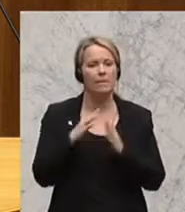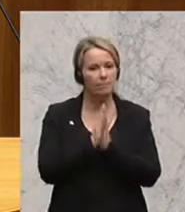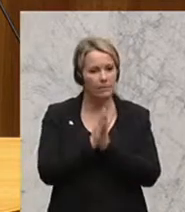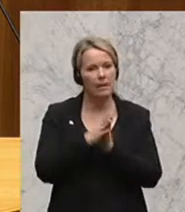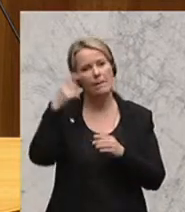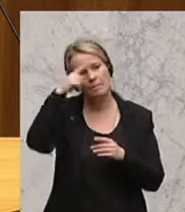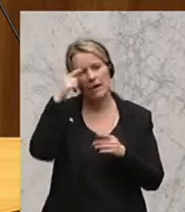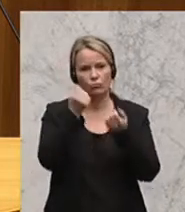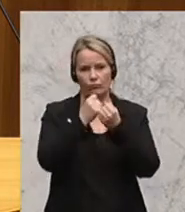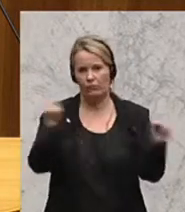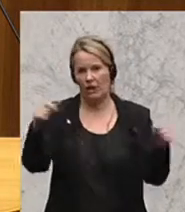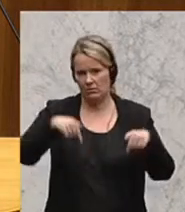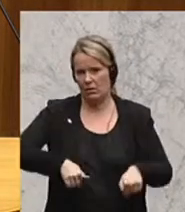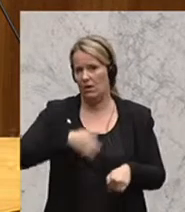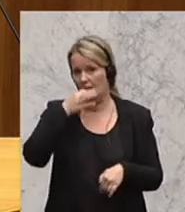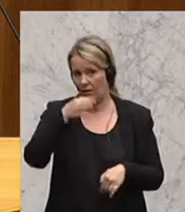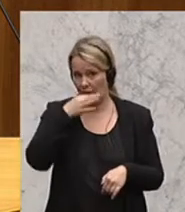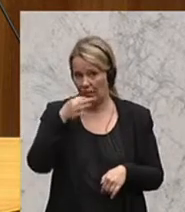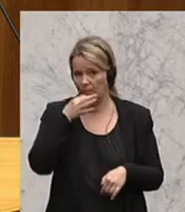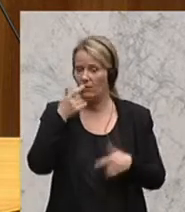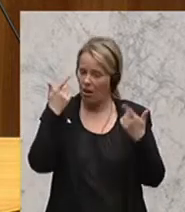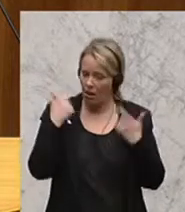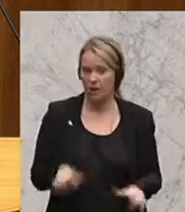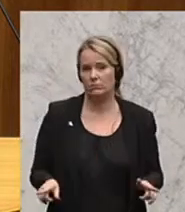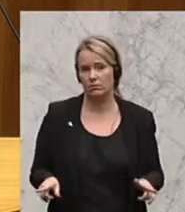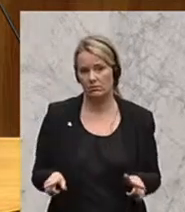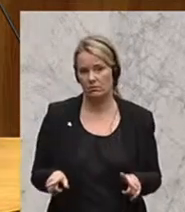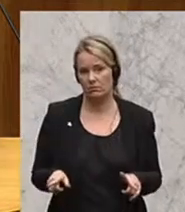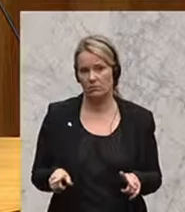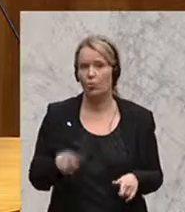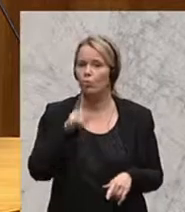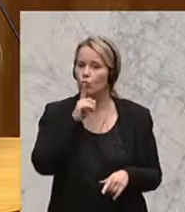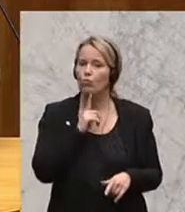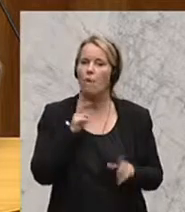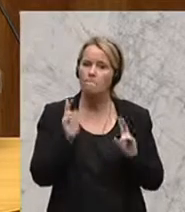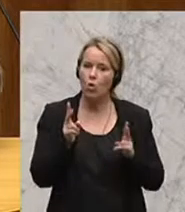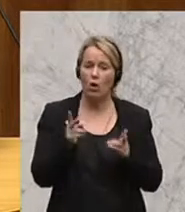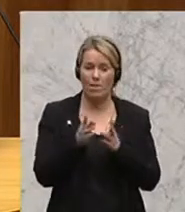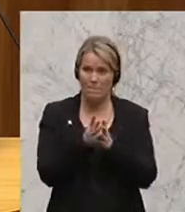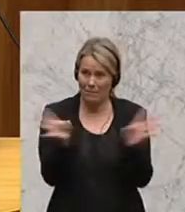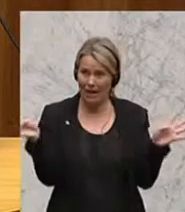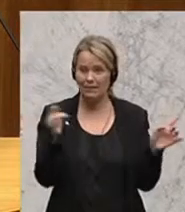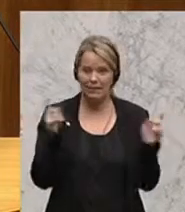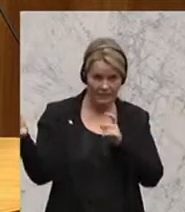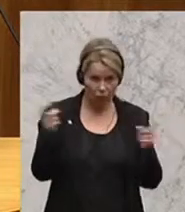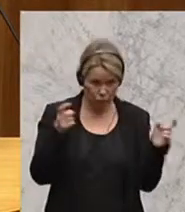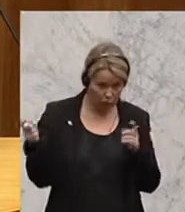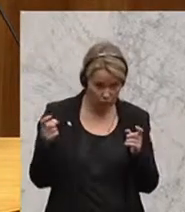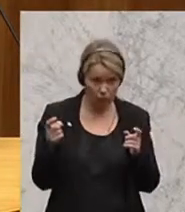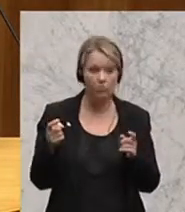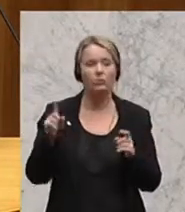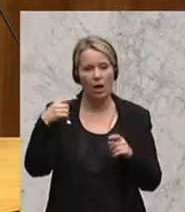die Meinungsfreiheit der Redner gelten zu lassen, weil nur auf einer möglichst breiten Diskussion ist es möglich,